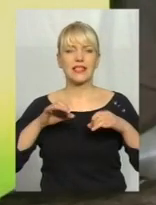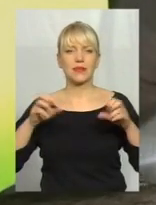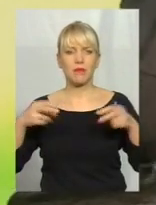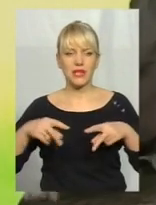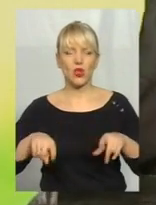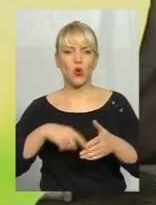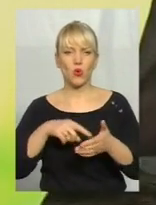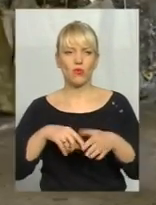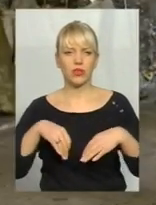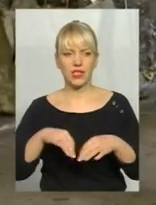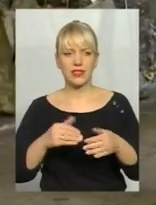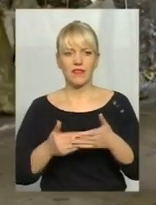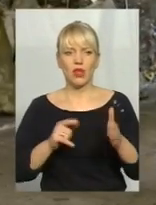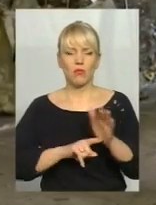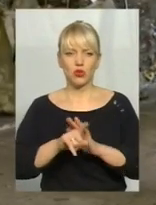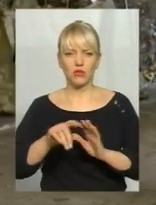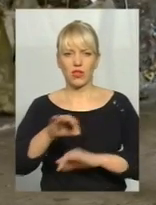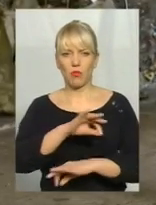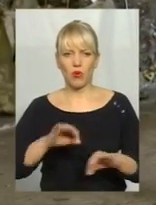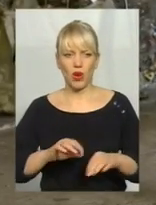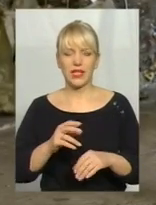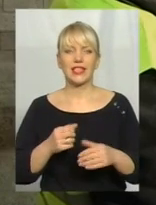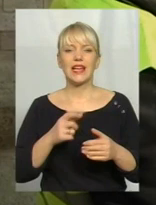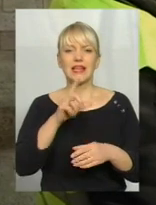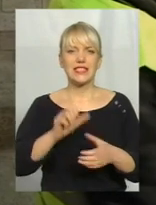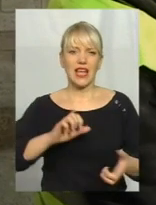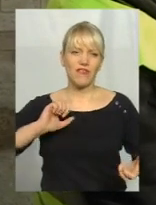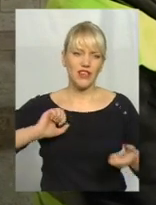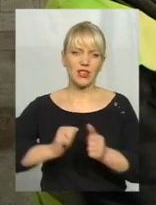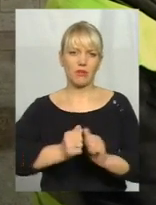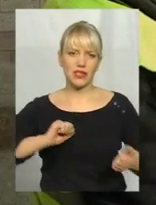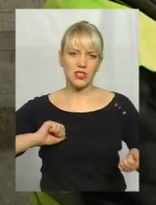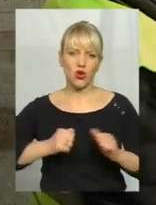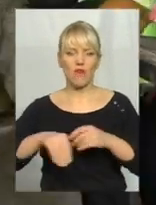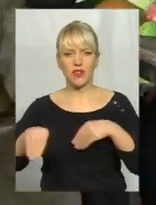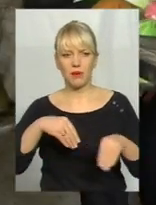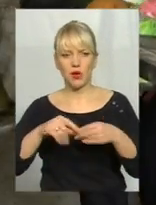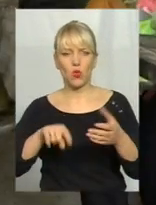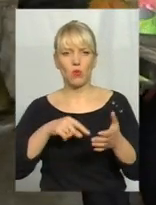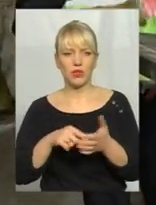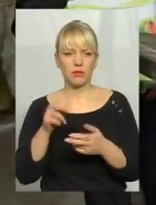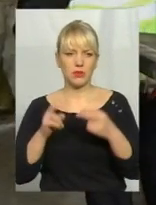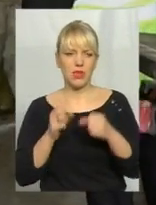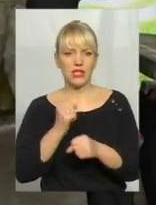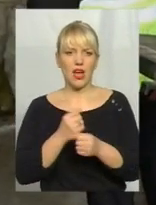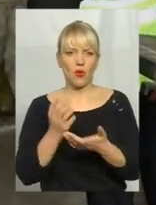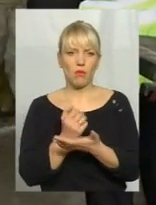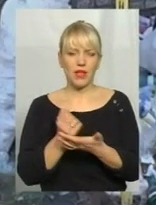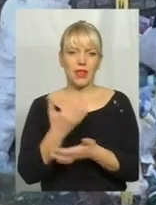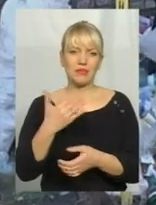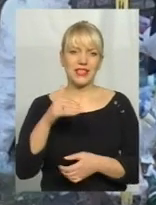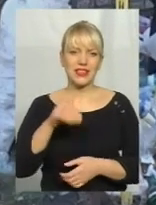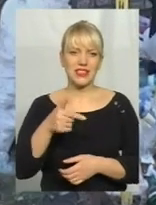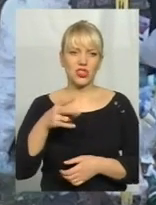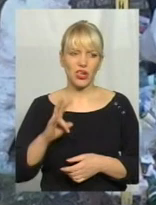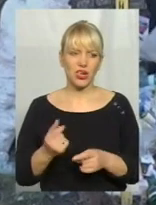Власов. І додає, від започаткування проєкту й дотепер за відпресовані пластики папір комунальне підприємство заробило близько 50 тисяч гривень. Хоча пластику